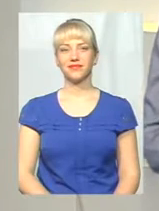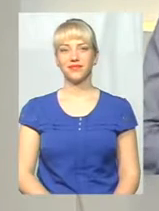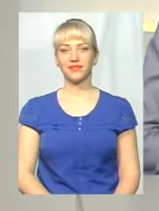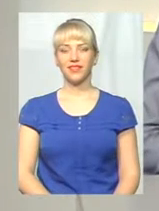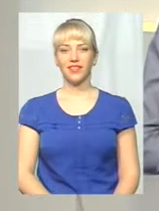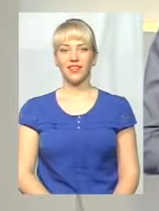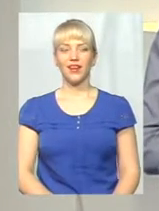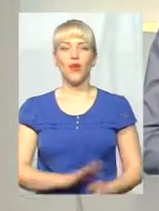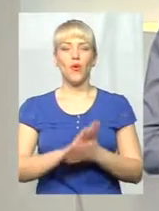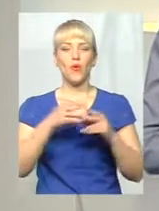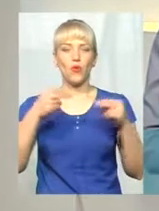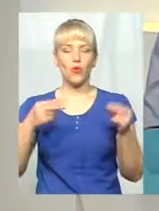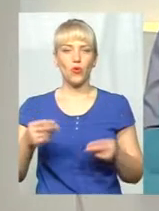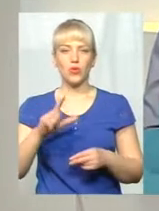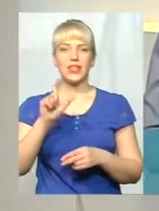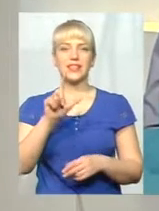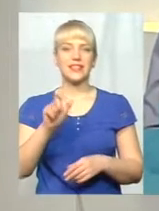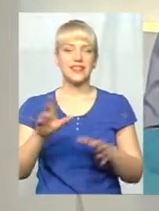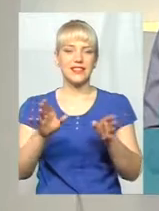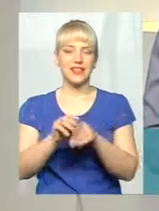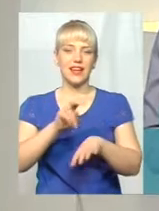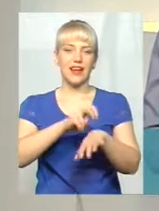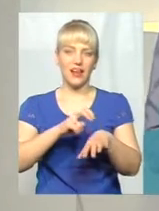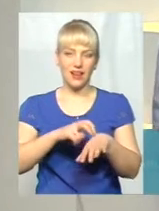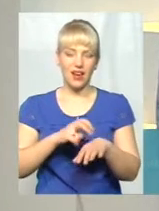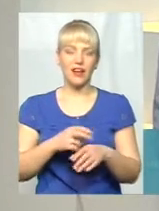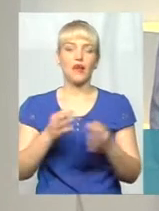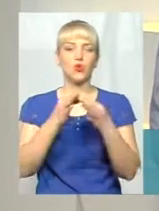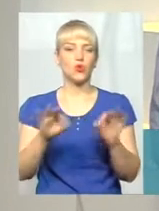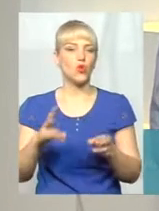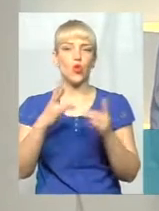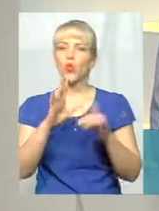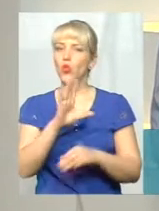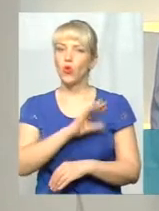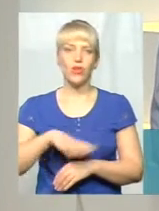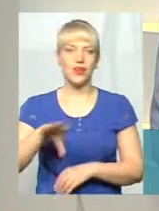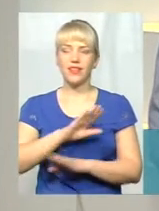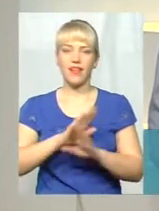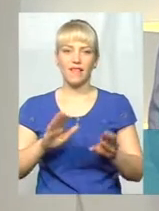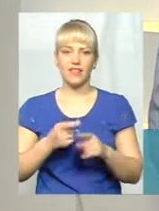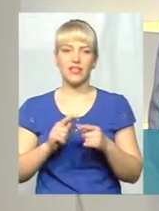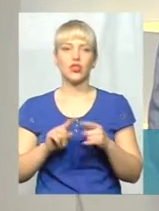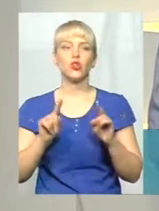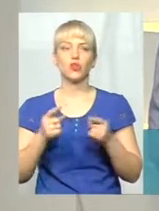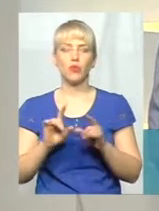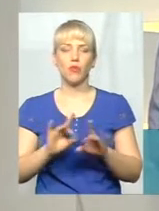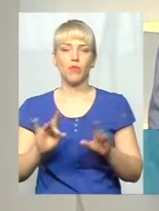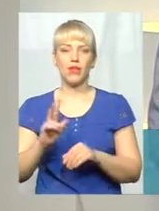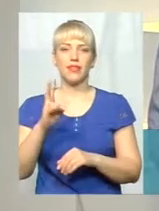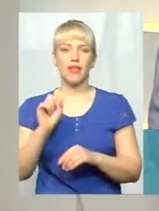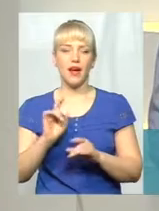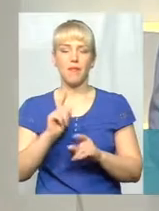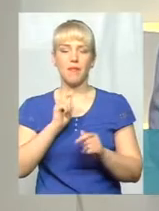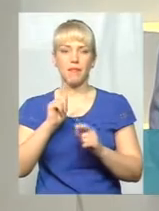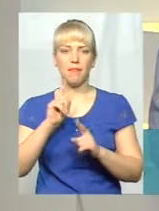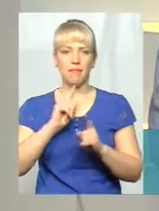Угоди з лікарями вже доступні та не для всіх. Чому, пояснював сьогодні на брифінгу директор Департаменту